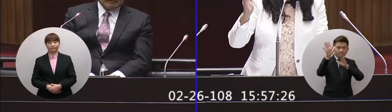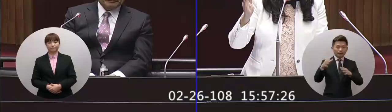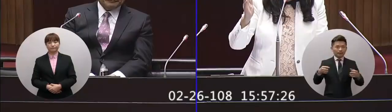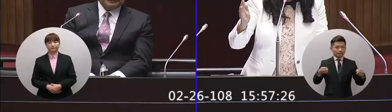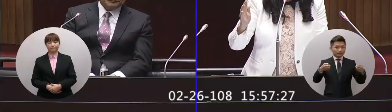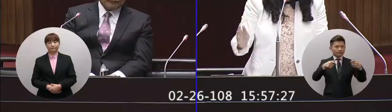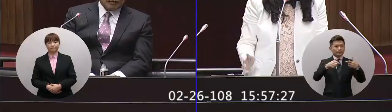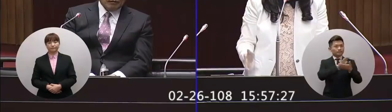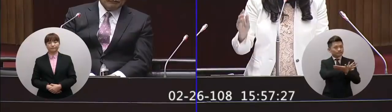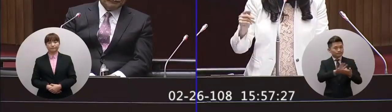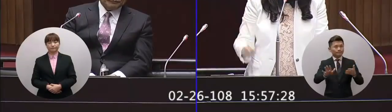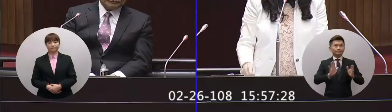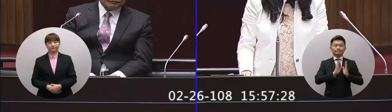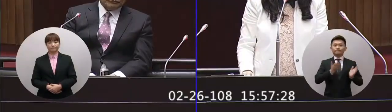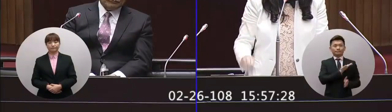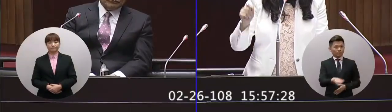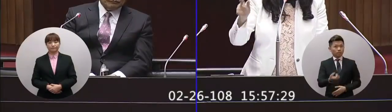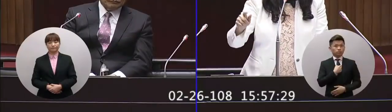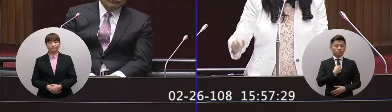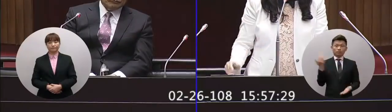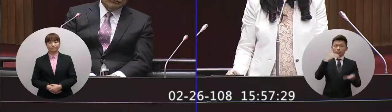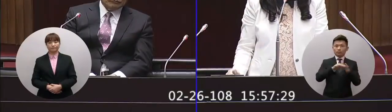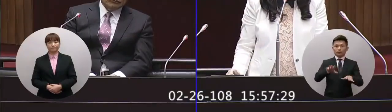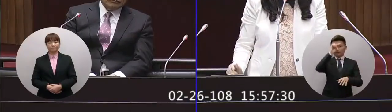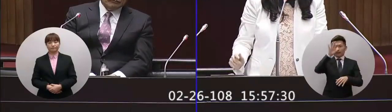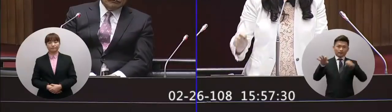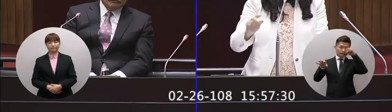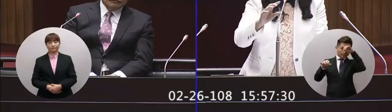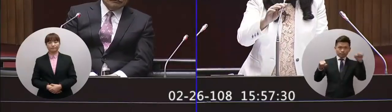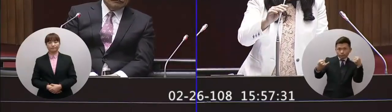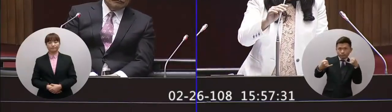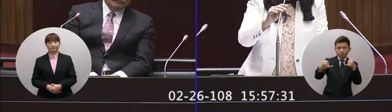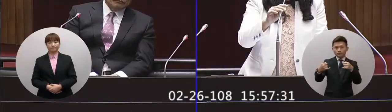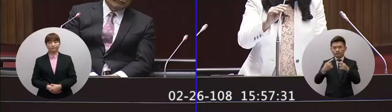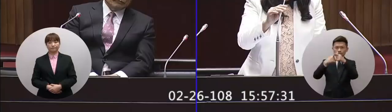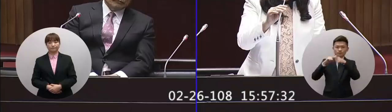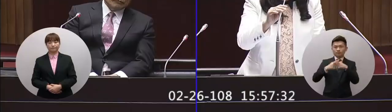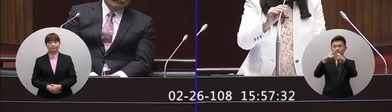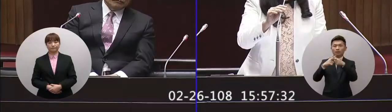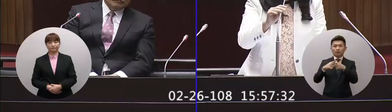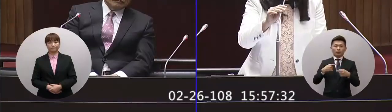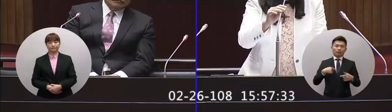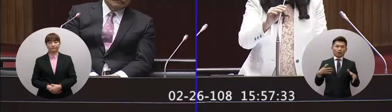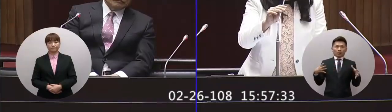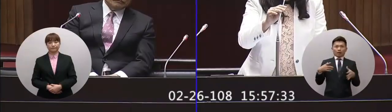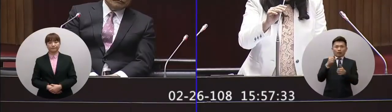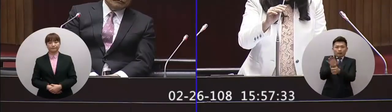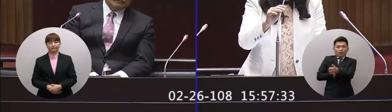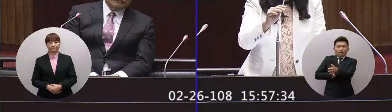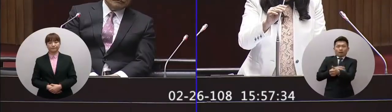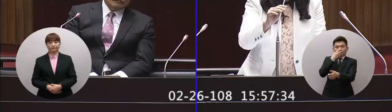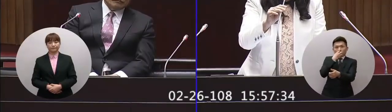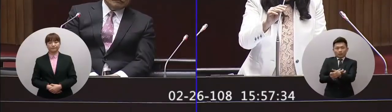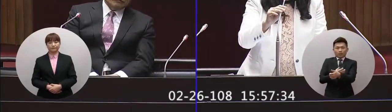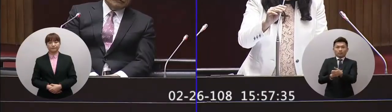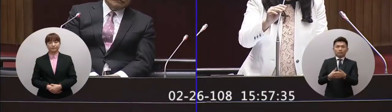解和寬恕結果現在都變成什麼政黨鬥爭的武器所以無辜的政治受害者沒有辦法是在這樣的